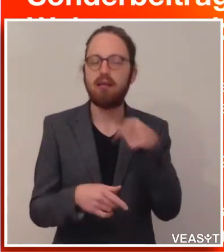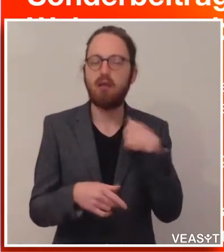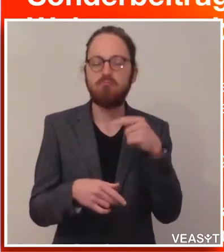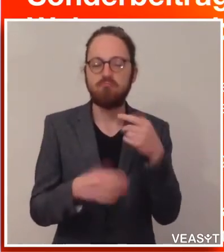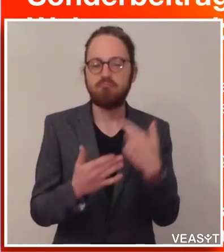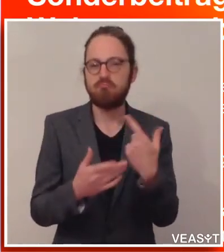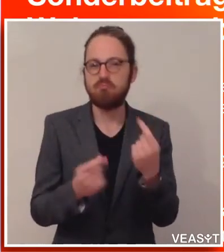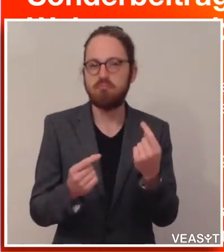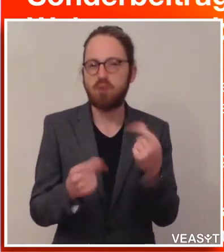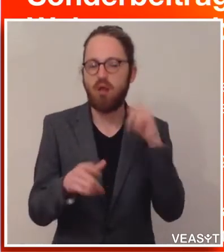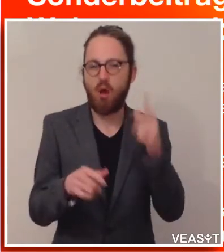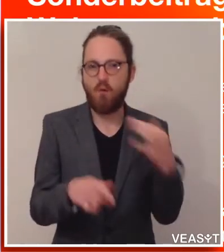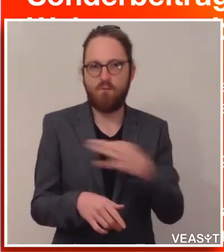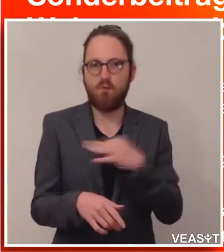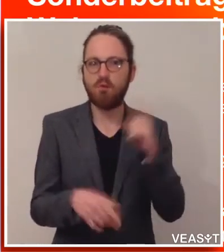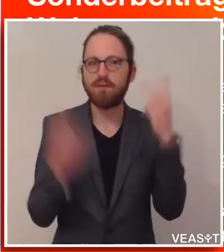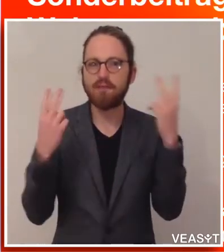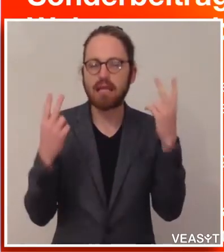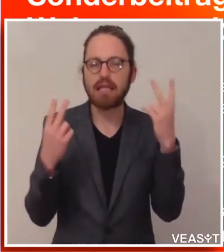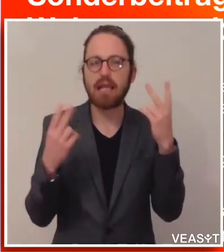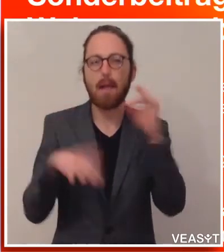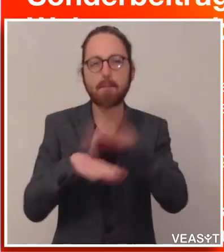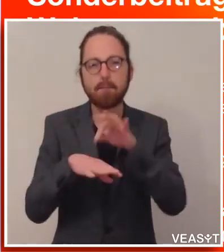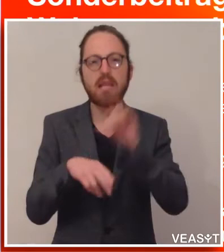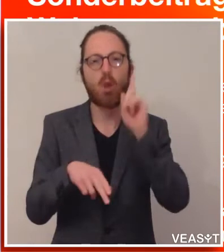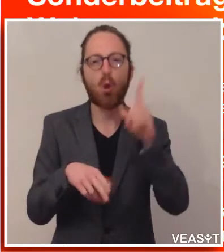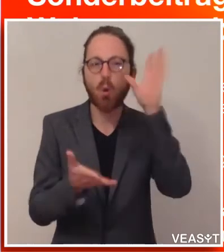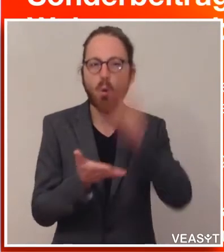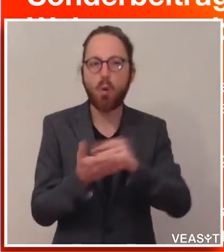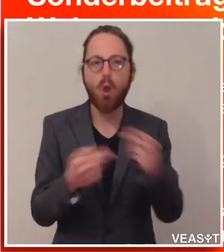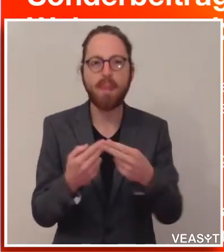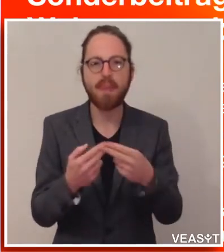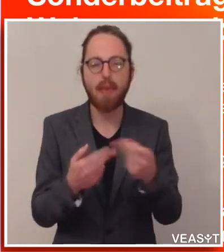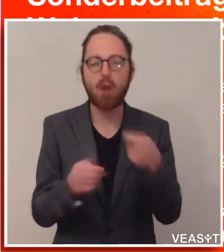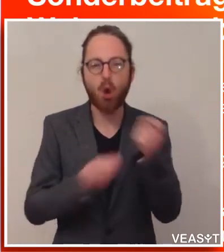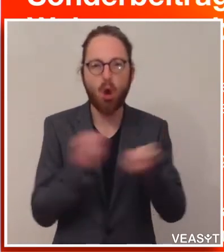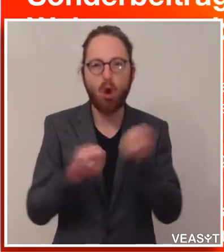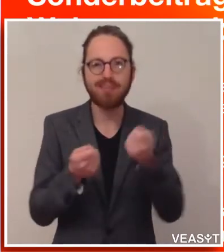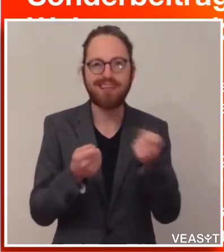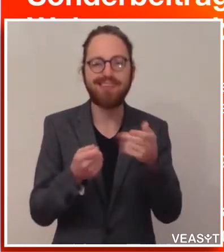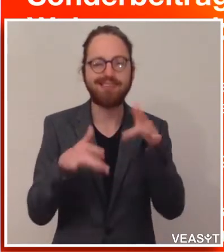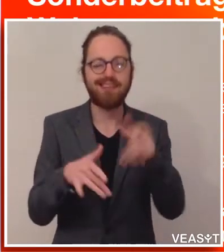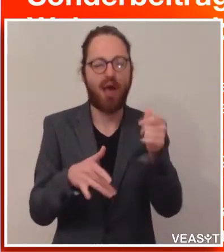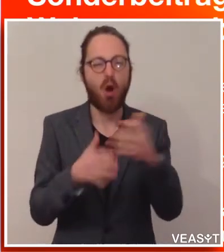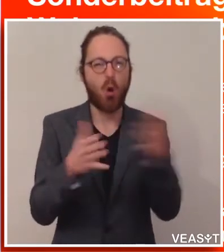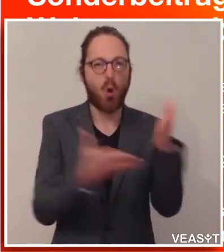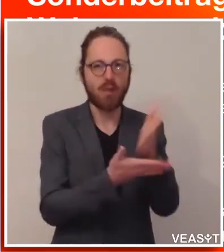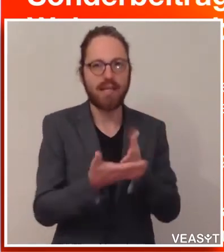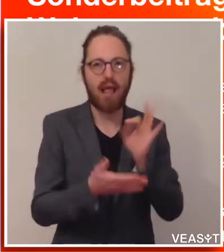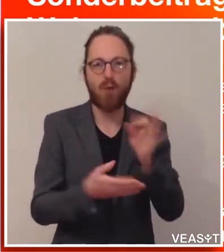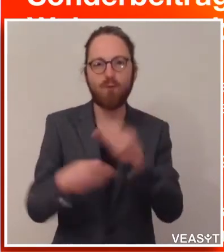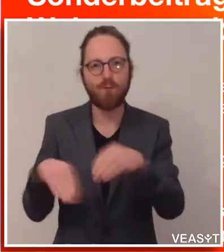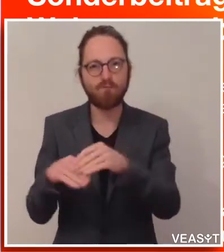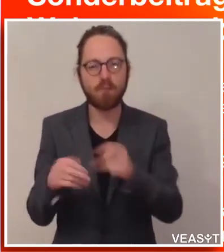und Wohn- und Nebenkosten ein wichtiger Bestandteil der fixen Kosten einer Familie sind. Und deshalb haben wir hier auch am Dienstag